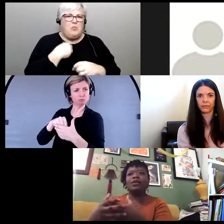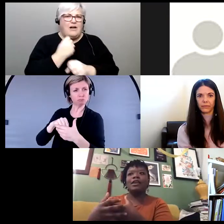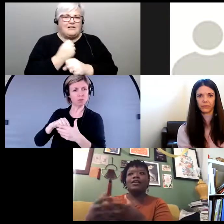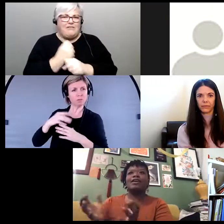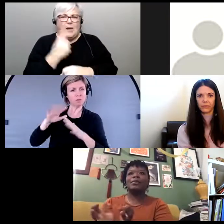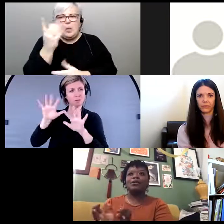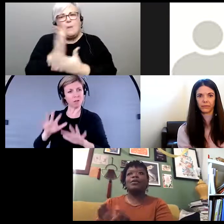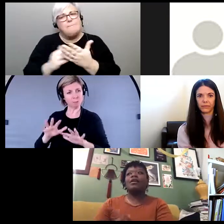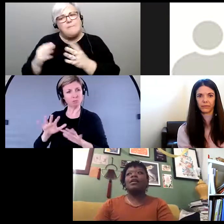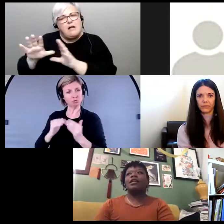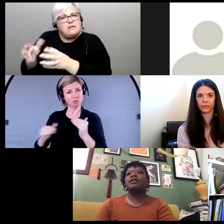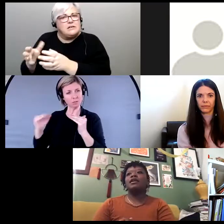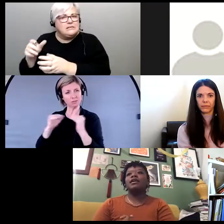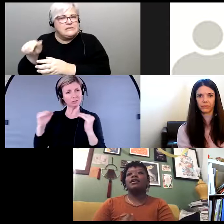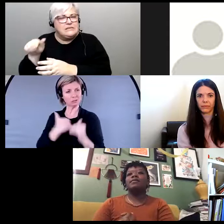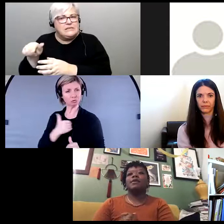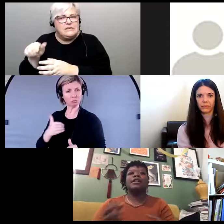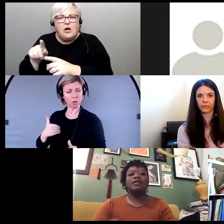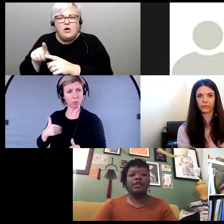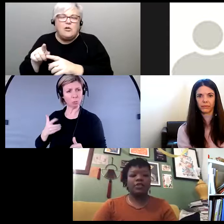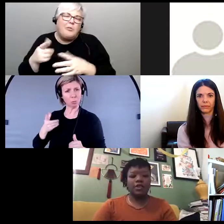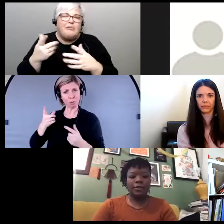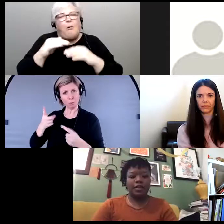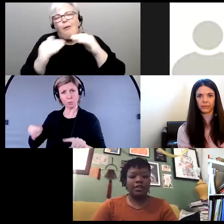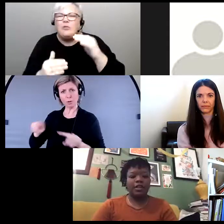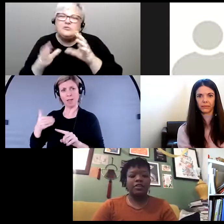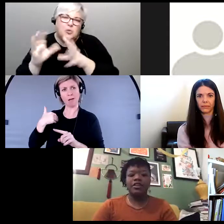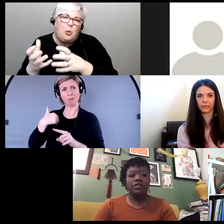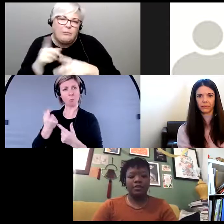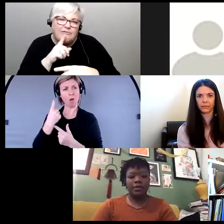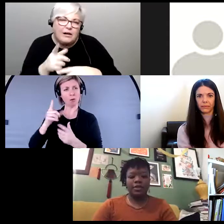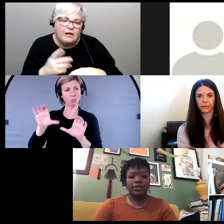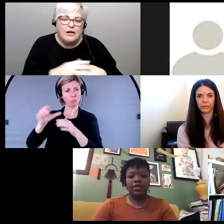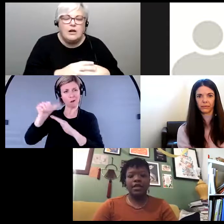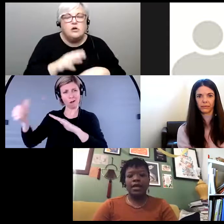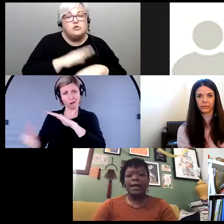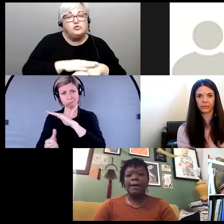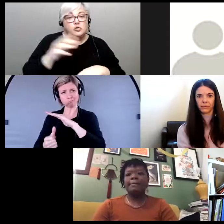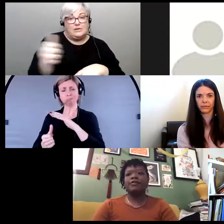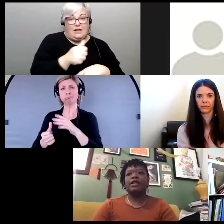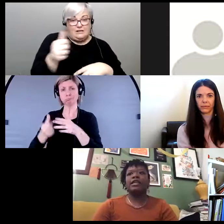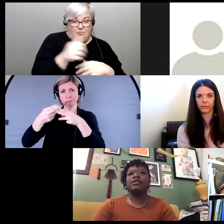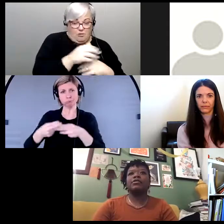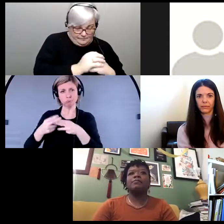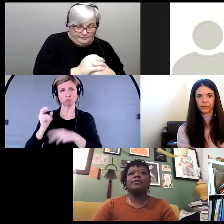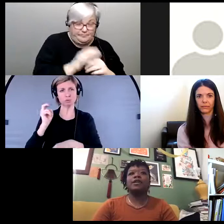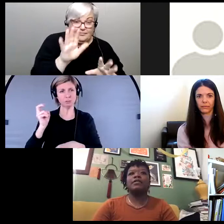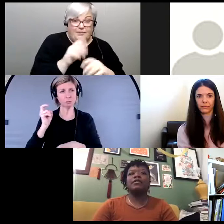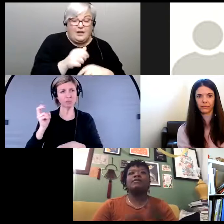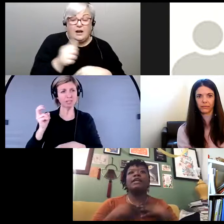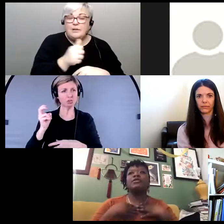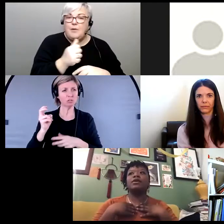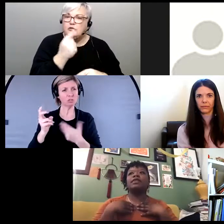section de notre on a un sous-groupe en fait sur le transport et le transport juste